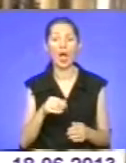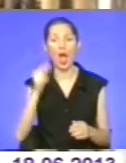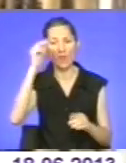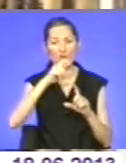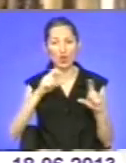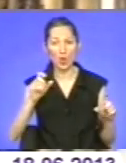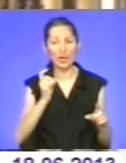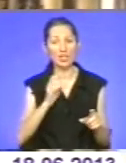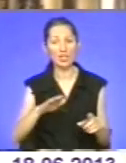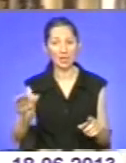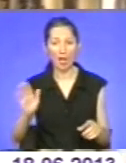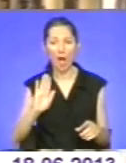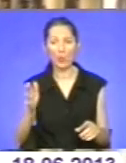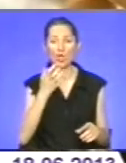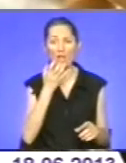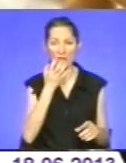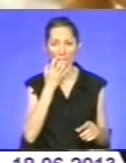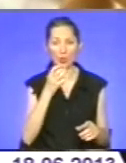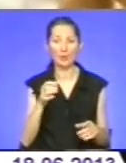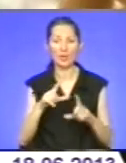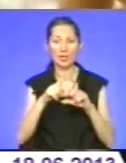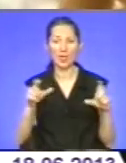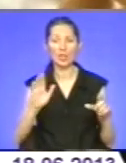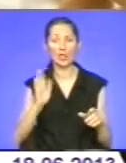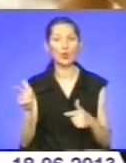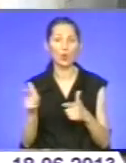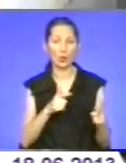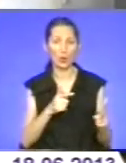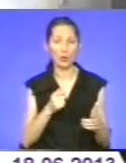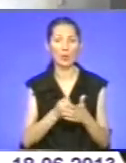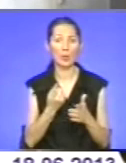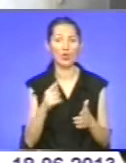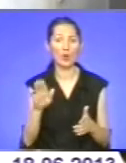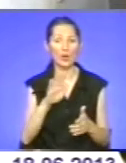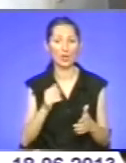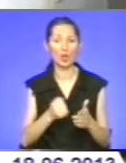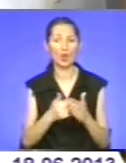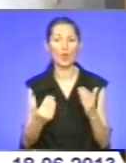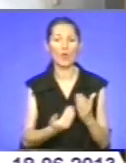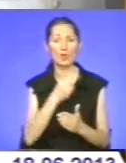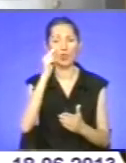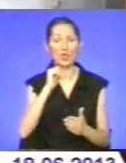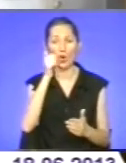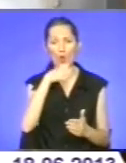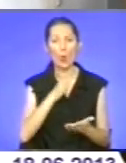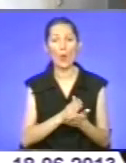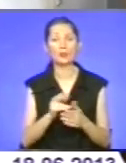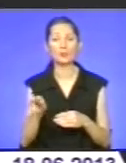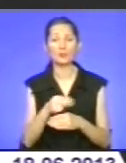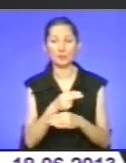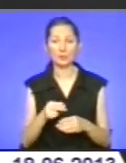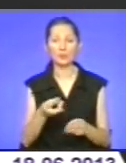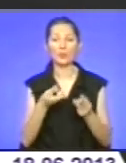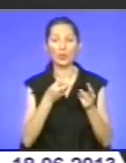Каже, заклади будуть готові вже до 1 вересня. До нового навчального року мають відремонтувати системи опалення та котельні у понад п'яти